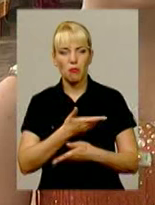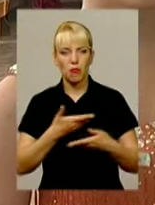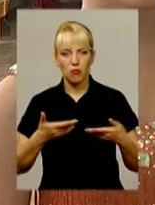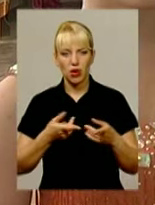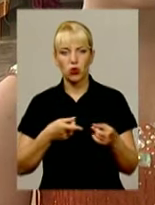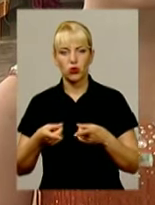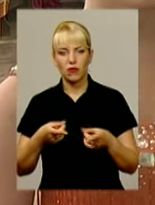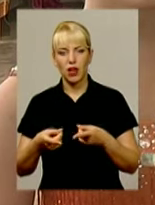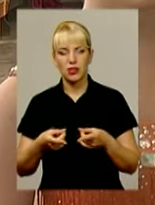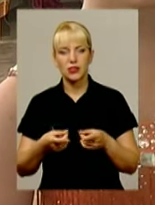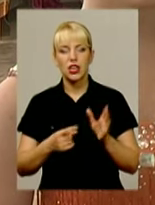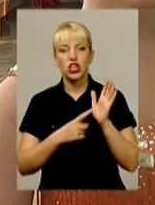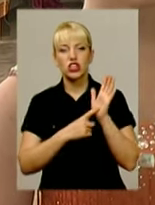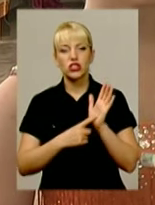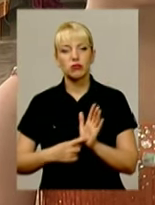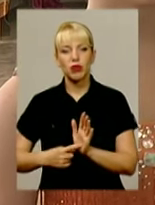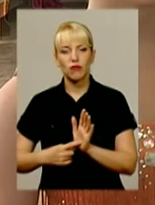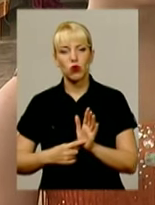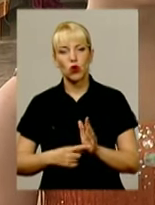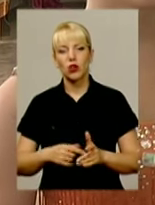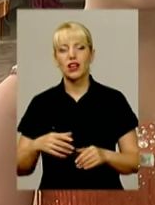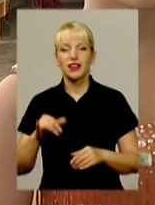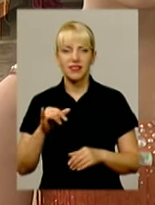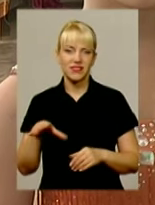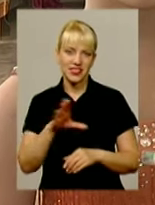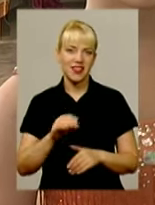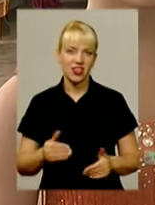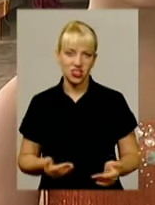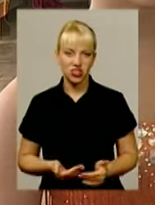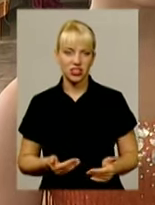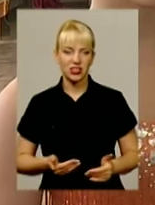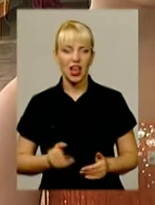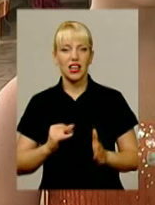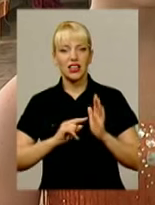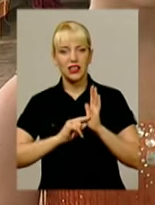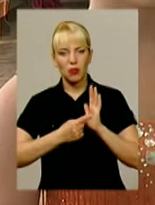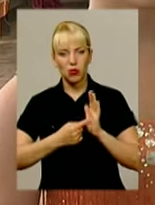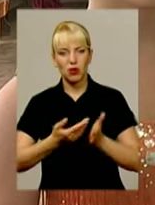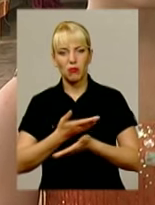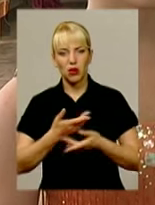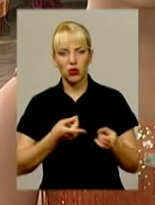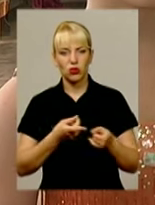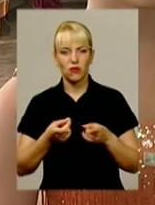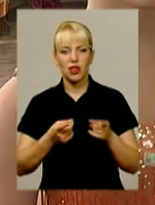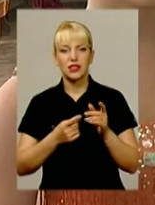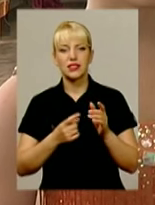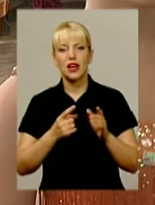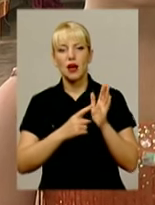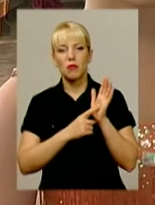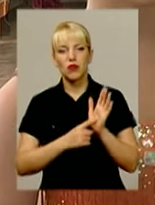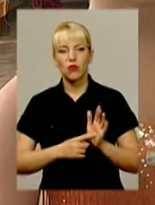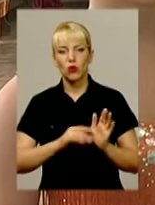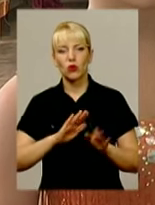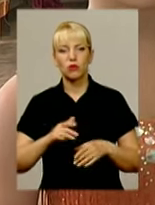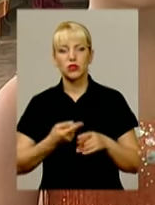готувалися півроку. Ну, готувалися ми все життя до цього, але наполегливо ми готувалися півроку. Після того,